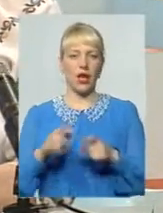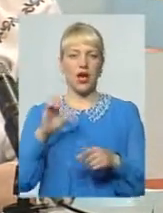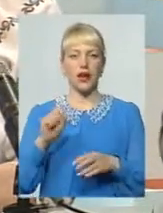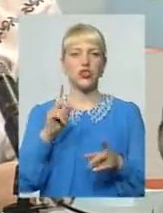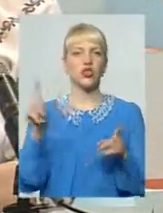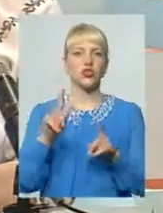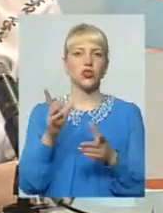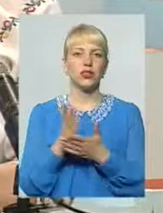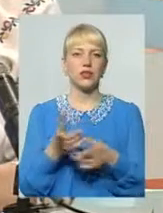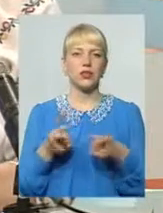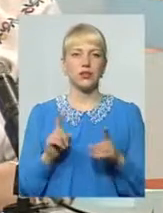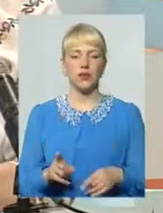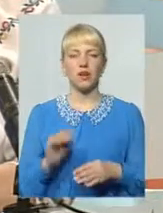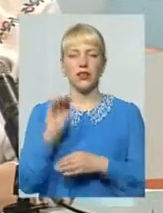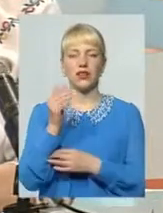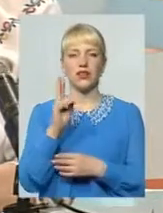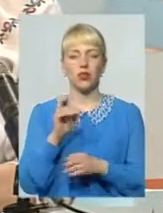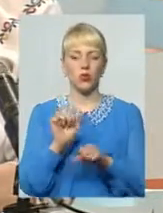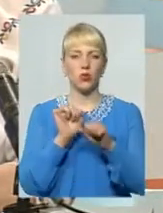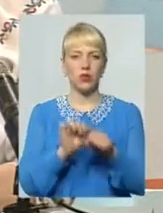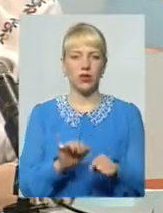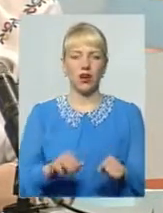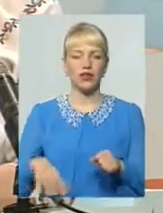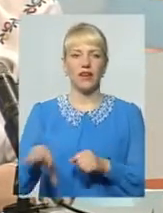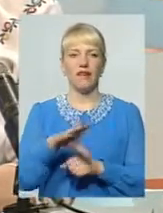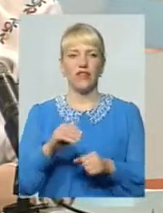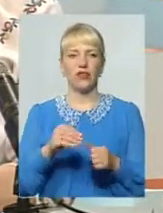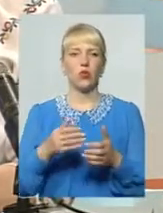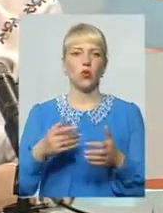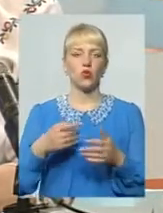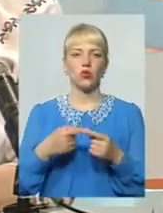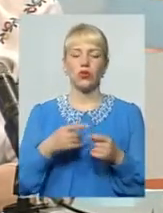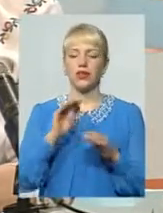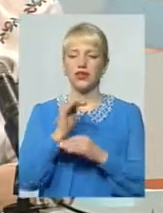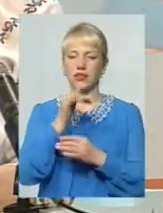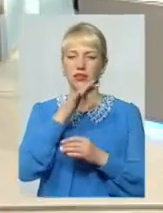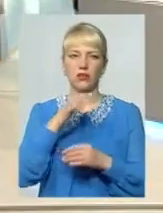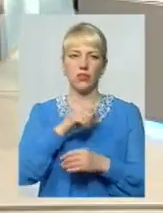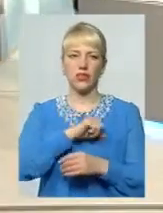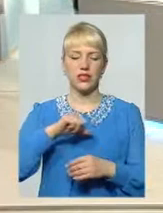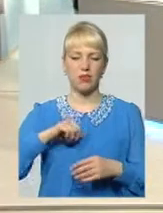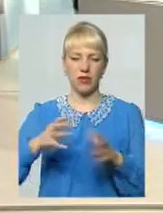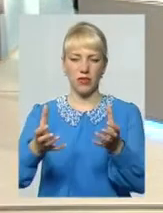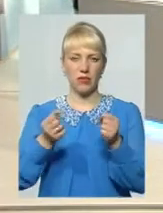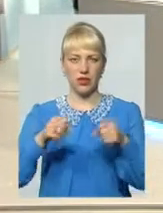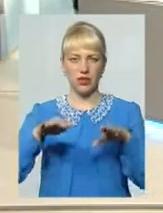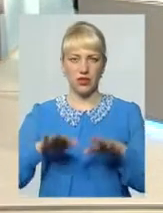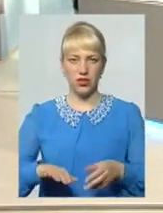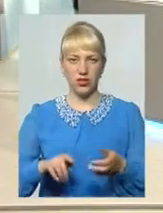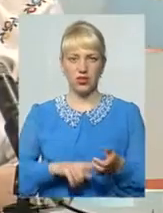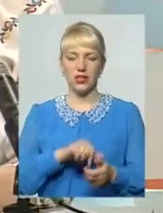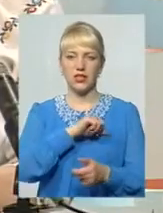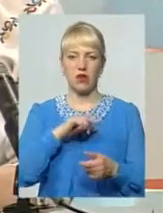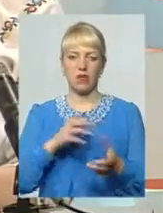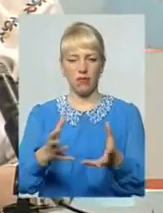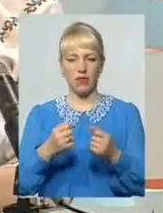яка оберігається від всього Потім виростає нездатною сама Приймати рішення Сама